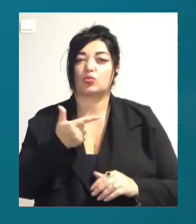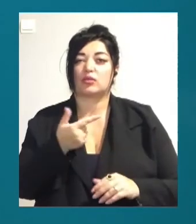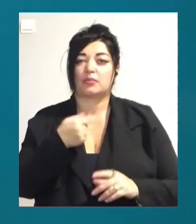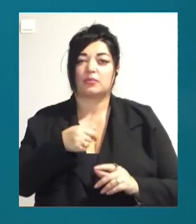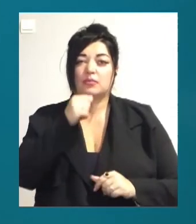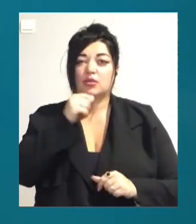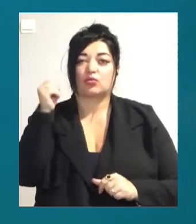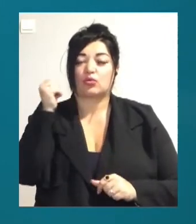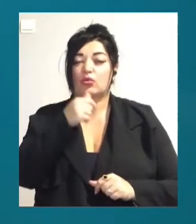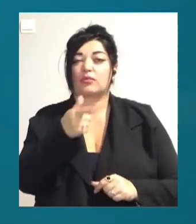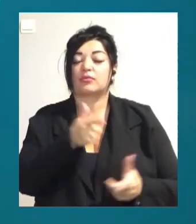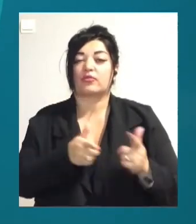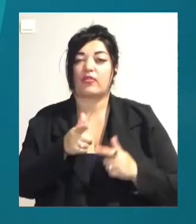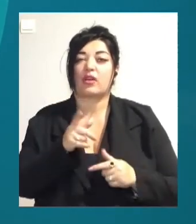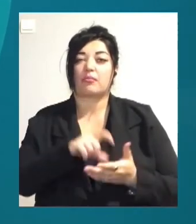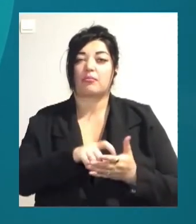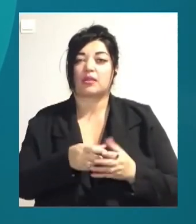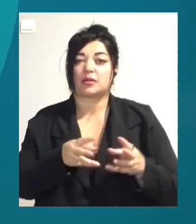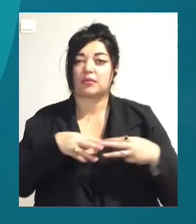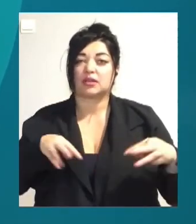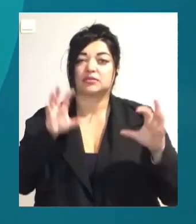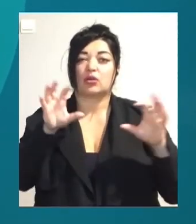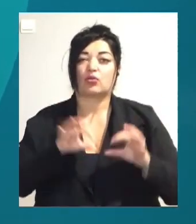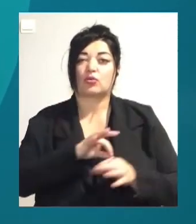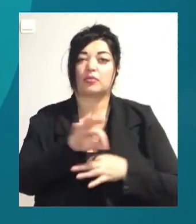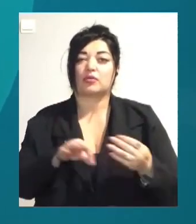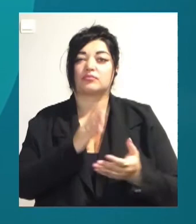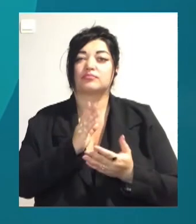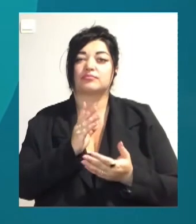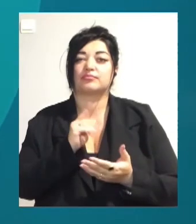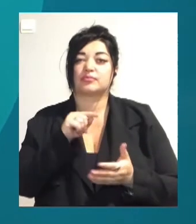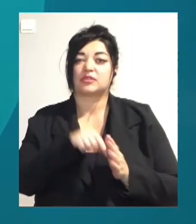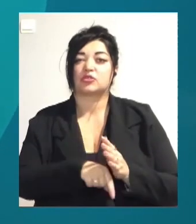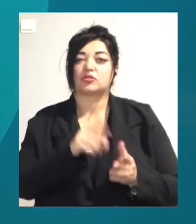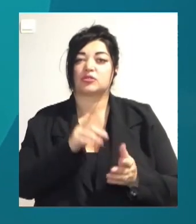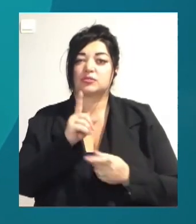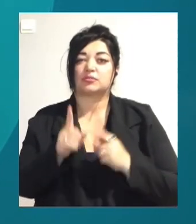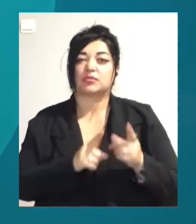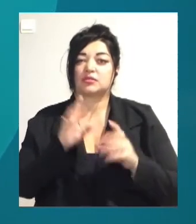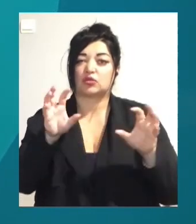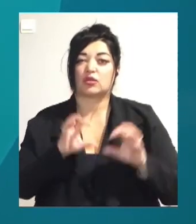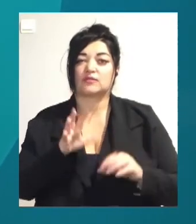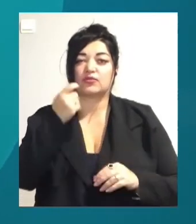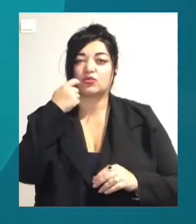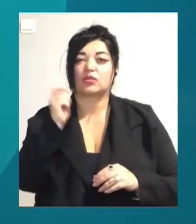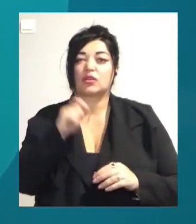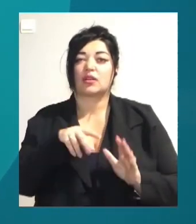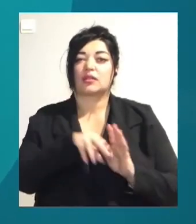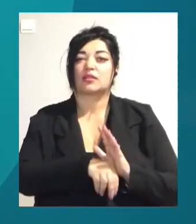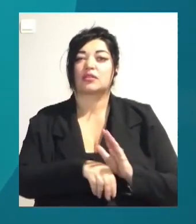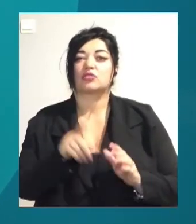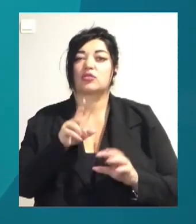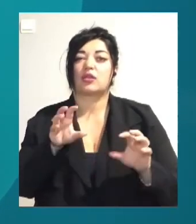підготував Кабінет міністрів. Законопроєкт передбачає низку змін у трудовому законодавстві України. Зокрема, те, що роботодавець має право з власної